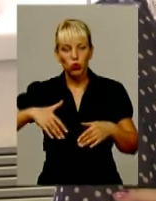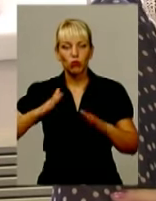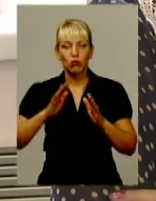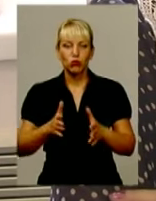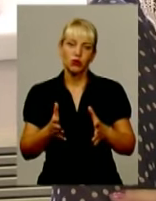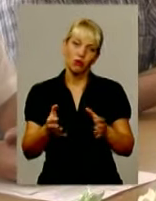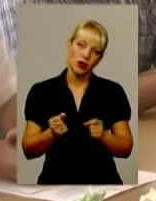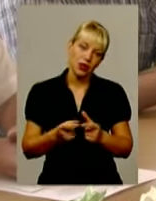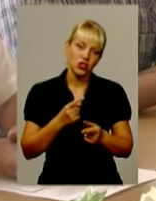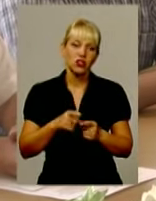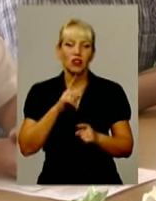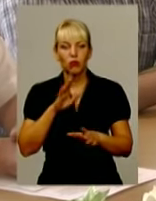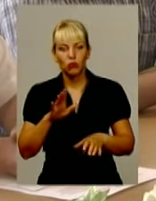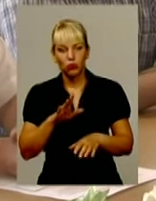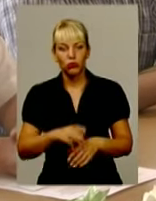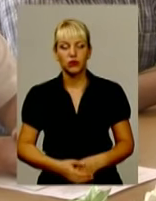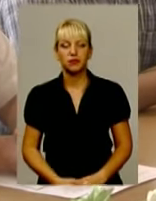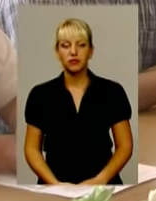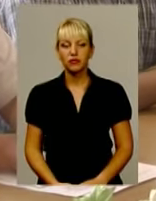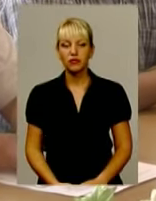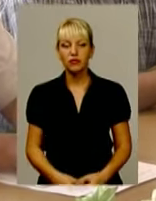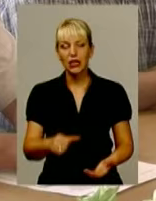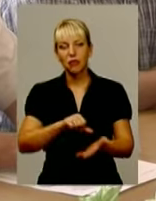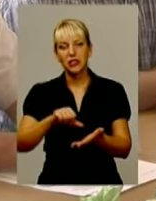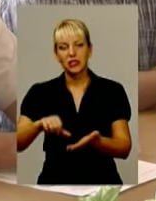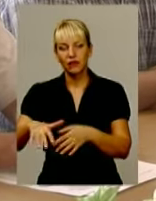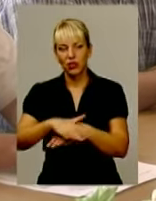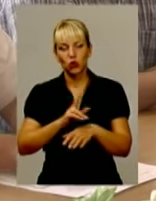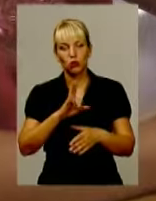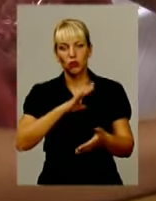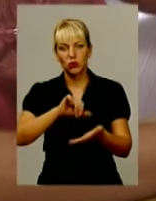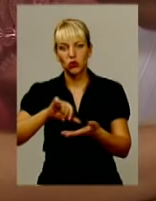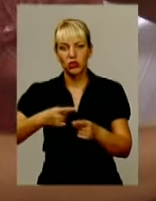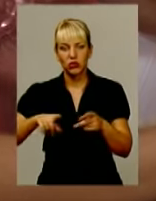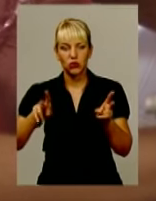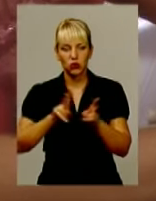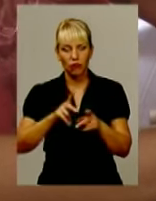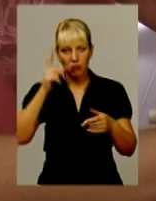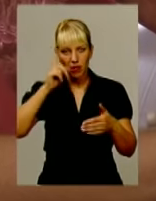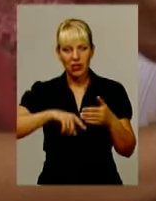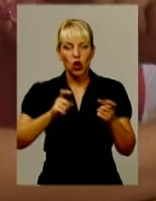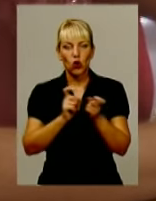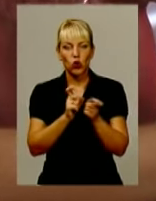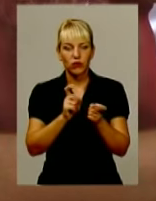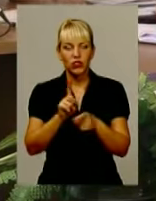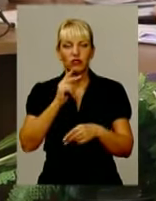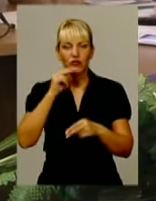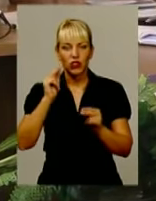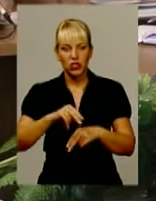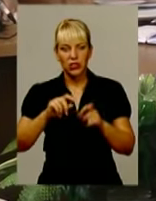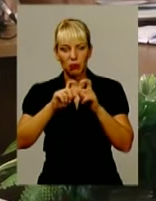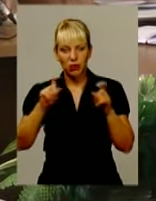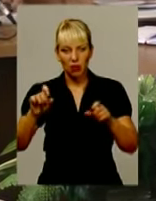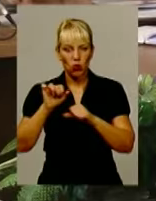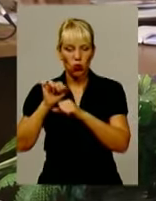брати – не будуть. Представники громадськості, котрі теж були присутні на зустрічі, впевнені, конфлікт розгорівся саме з вини департаменту охорони